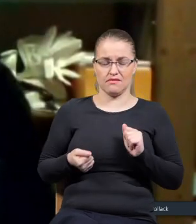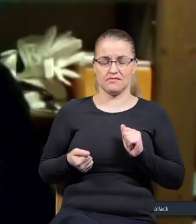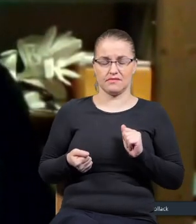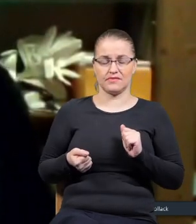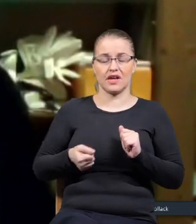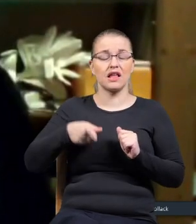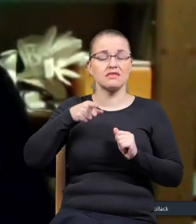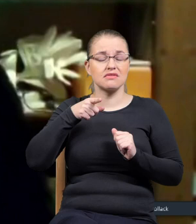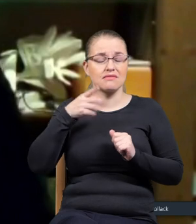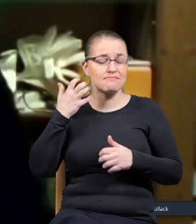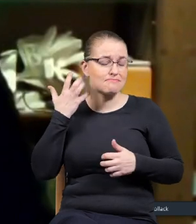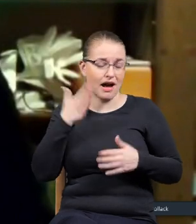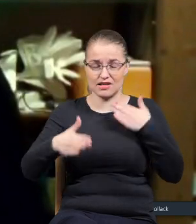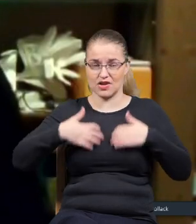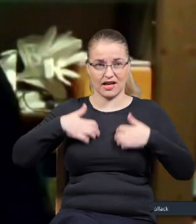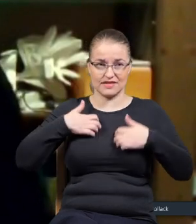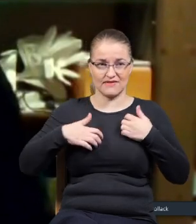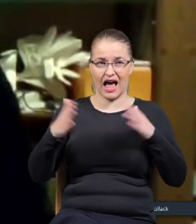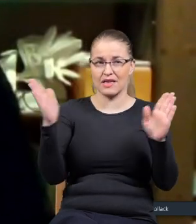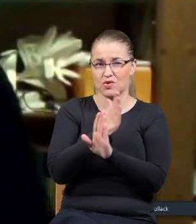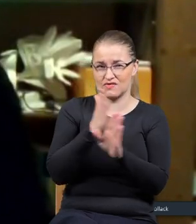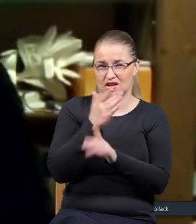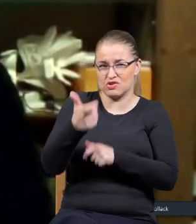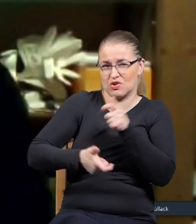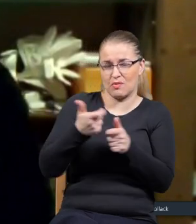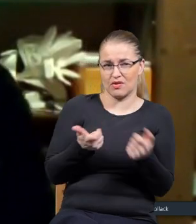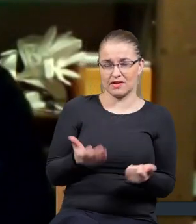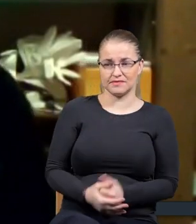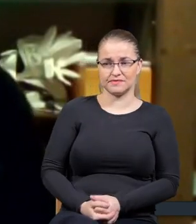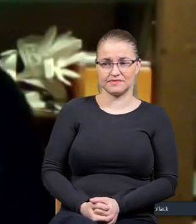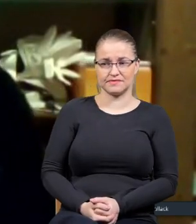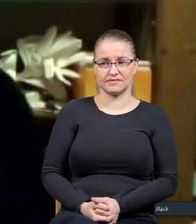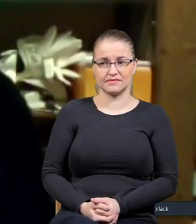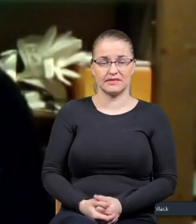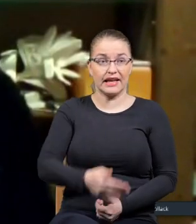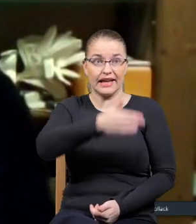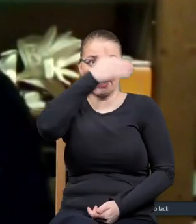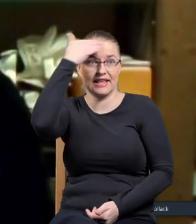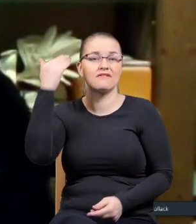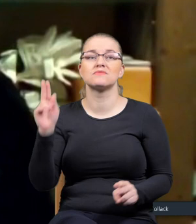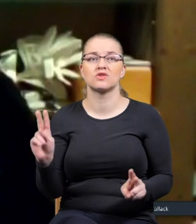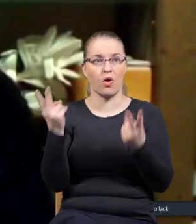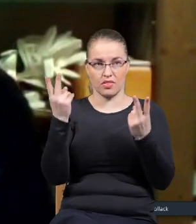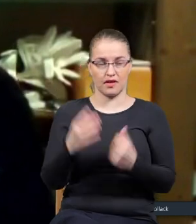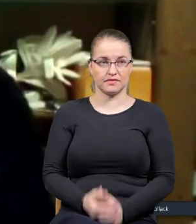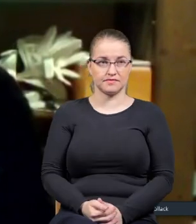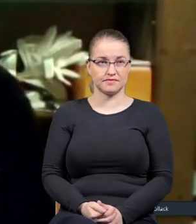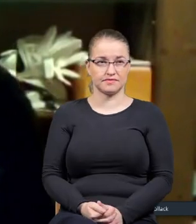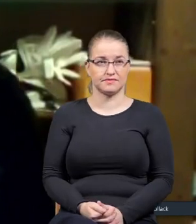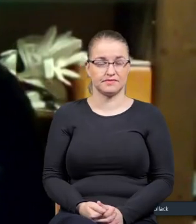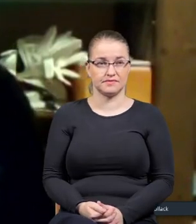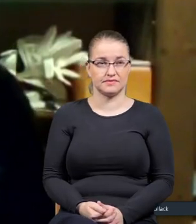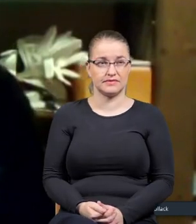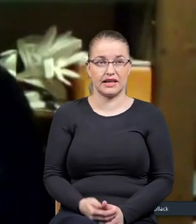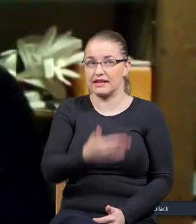taka bardzo agresywna atmosfera się z tego robiła. Więc ja nie wiem, skąd się to bierze. Nie